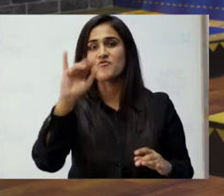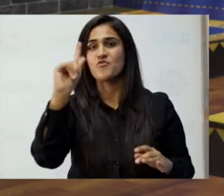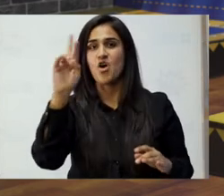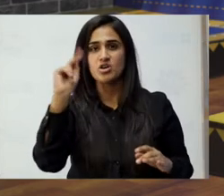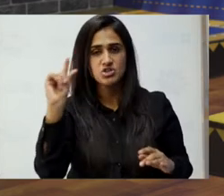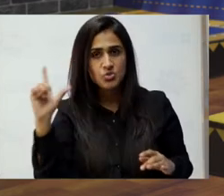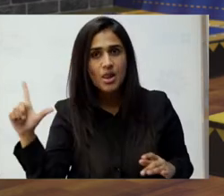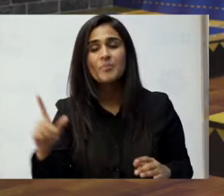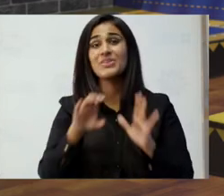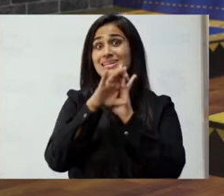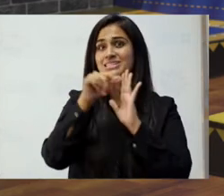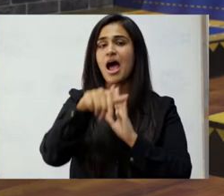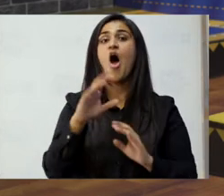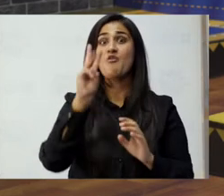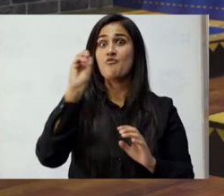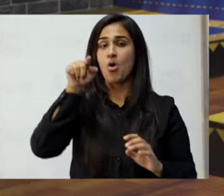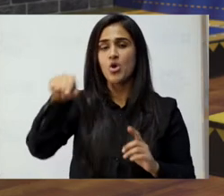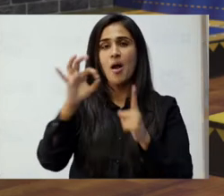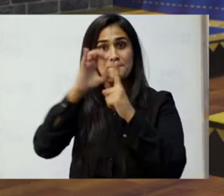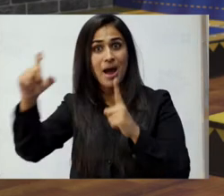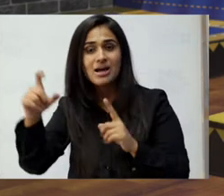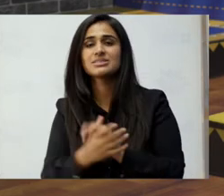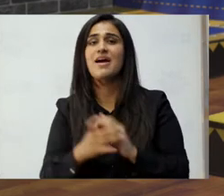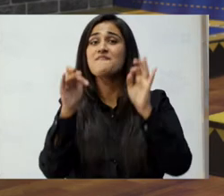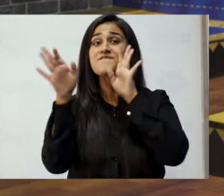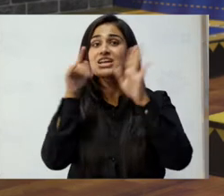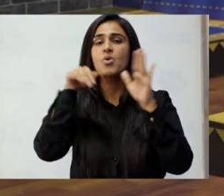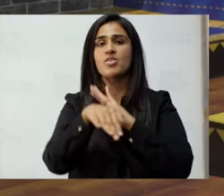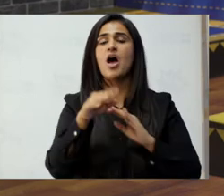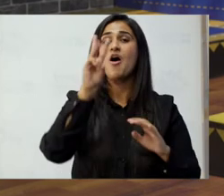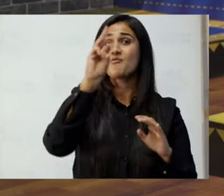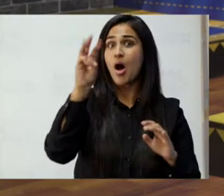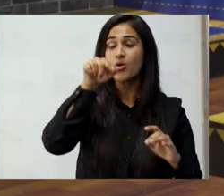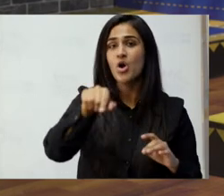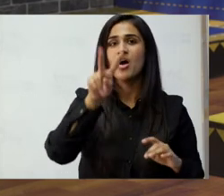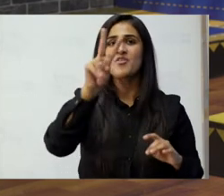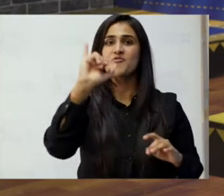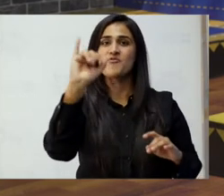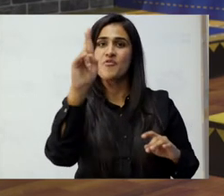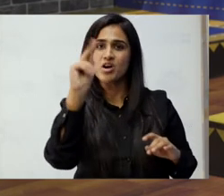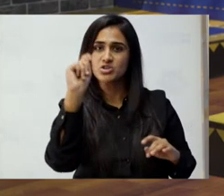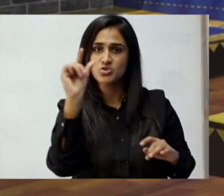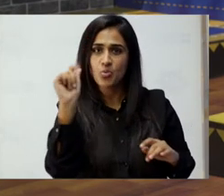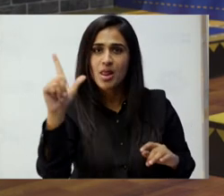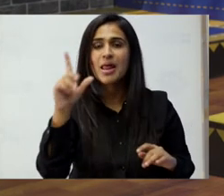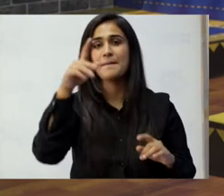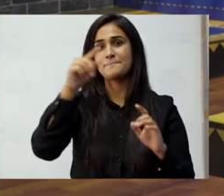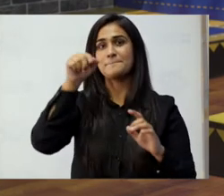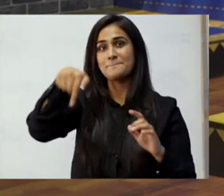نام سے انسٹرگرام پہ ہم ہیں واو ڈاٹ پاکستان فیس بک ایونٹ پیج ہے واو ورچول پی